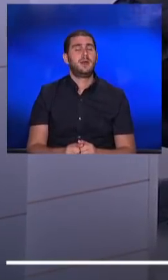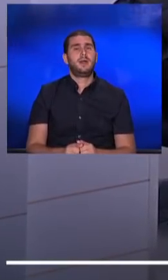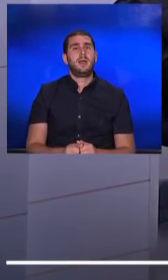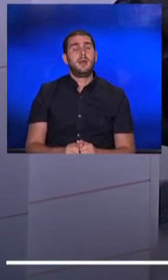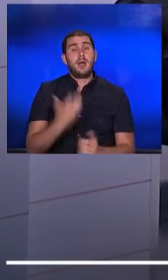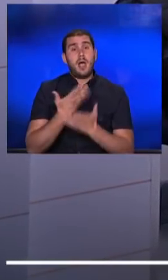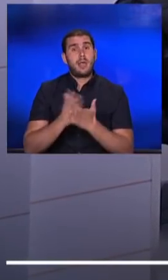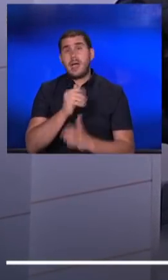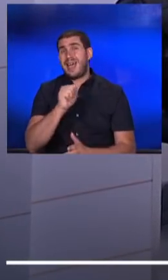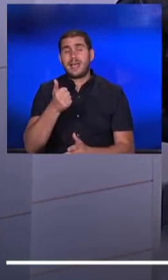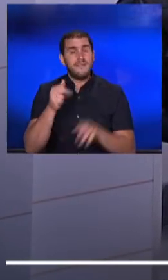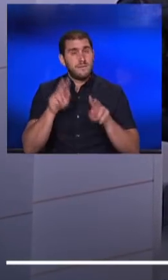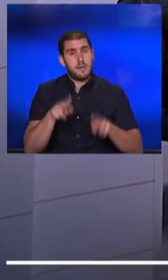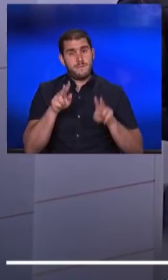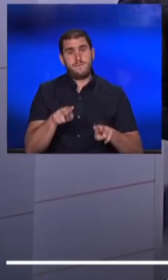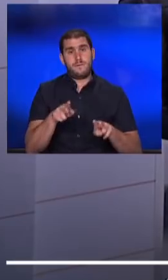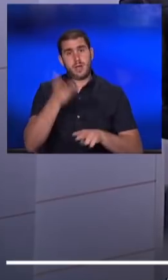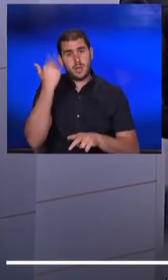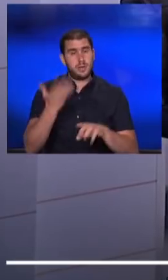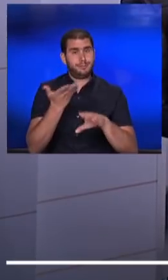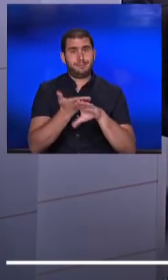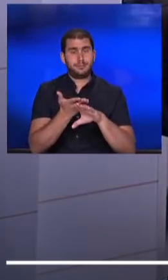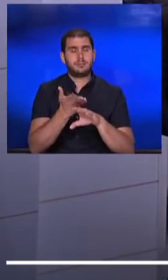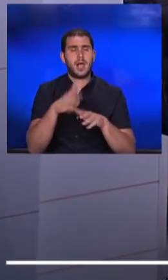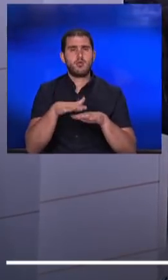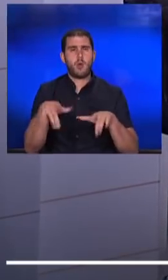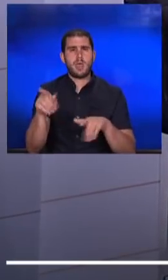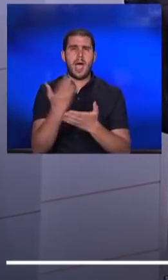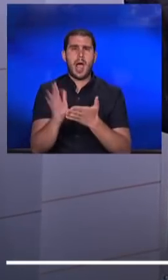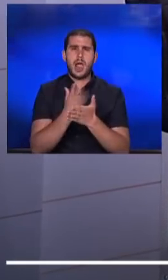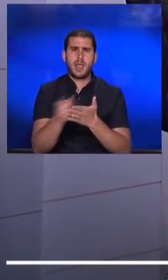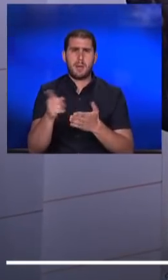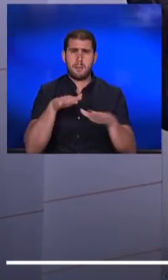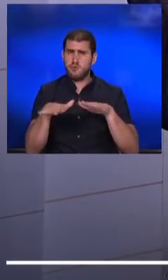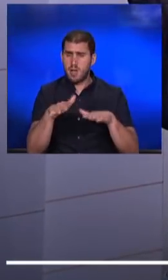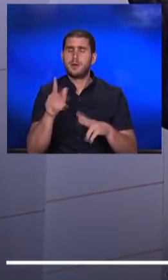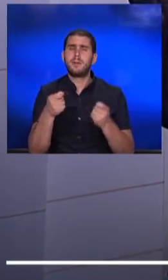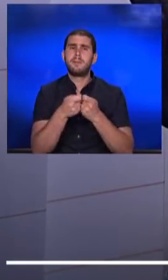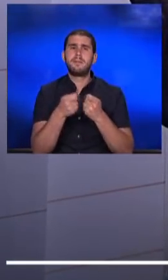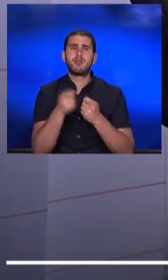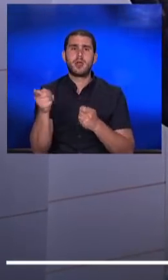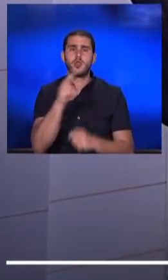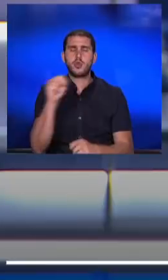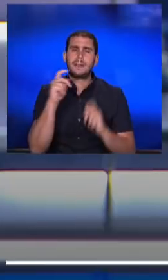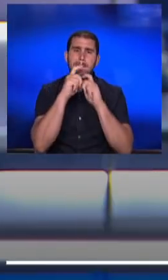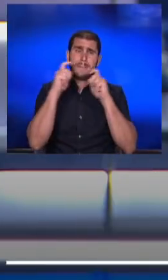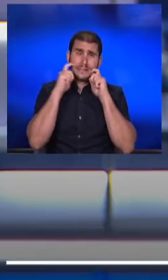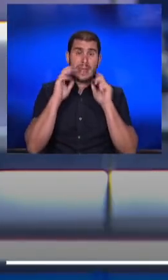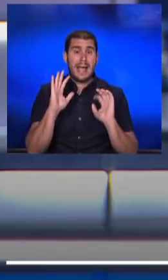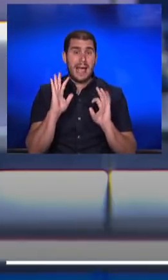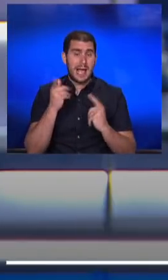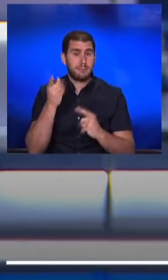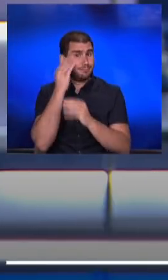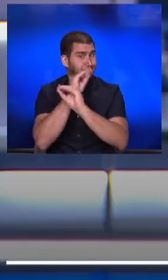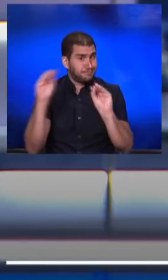ההחלטה הכי ממשית שעמדה אל שולחן מקבלי ההחלטות היום נגעה בסוגיית המסכות. האם קוראים לציבור